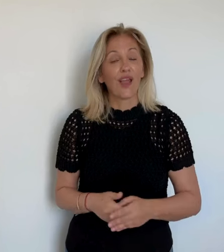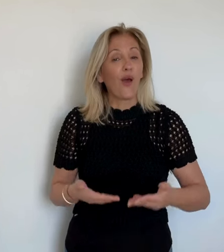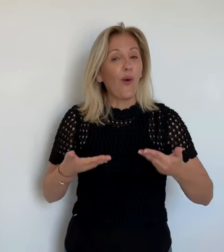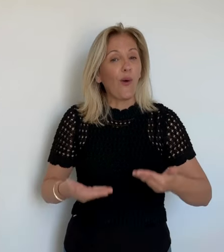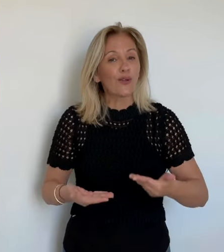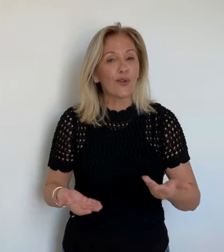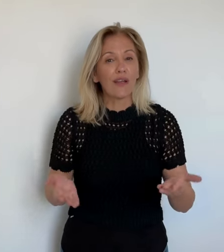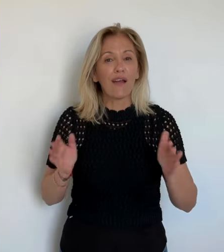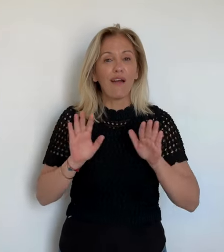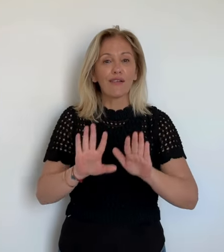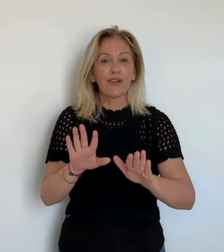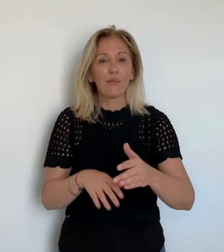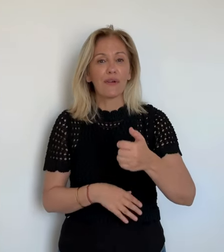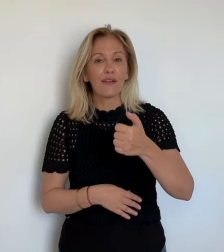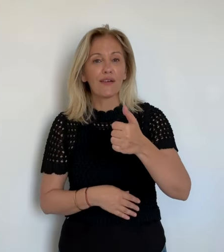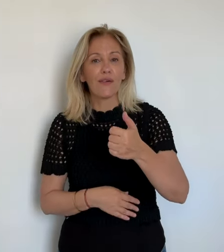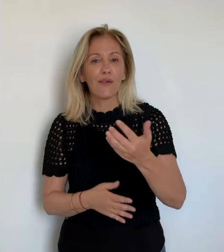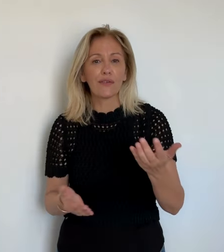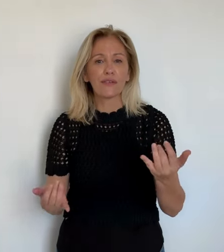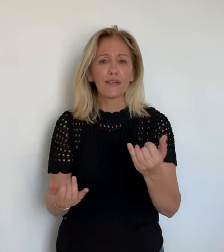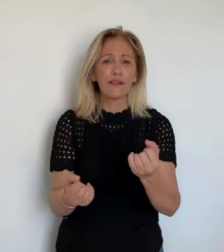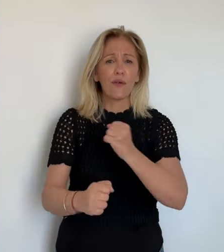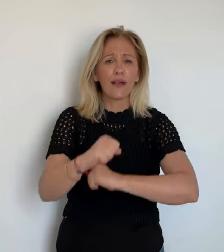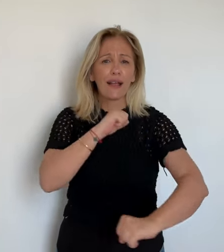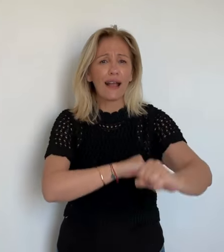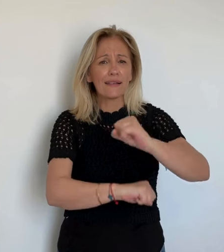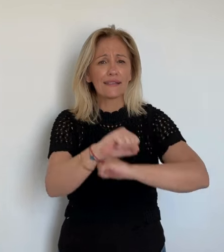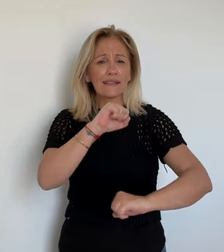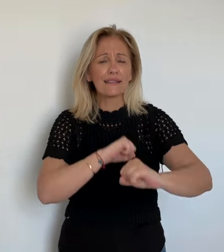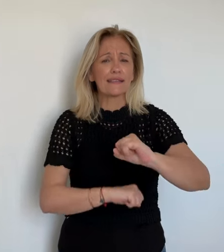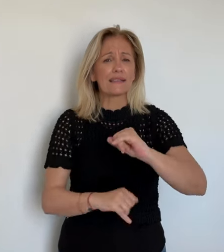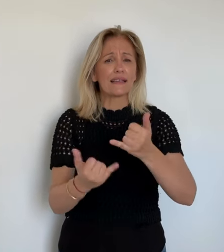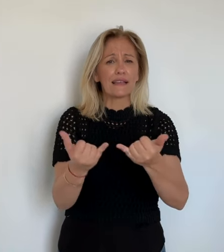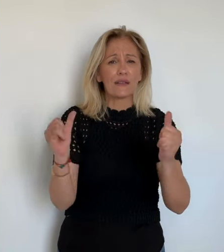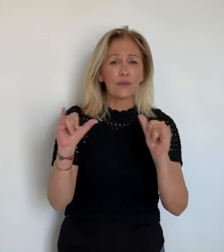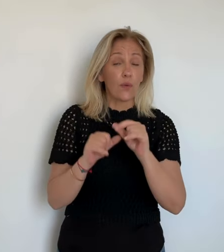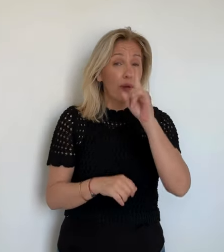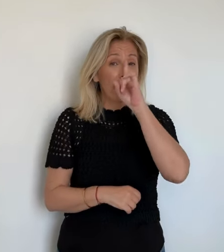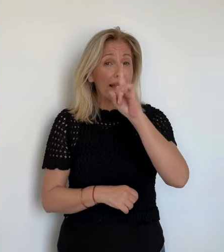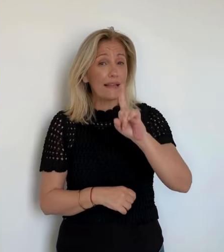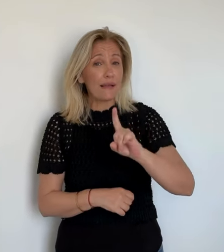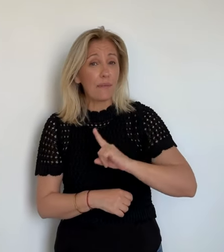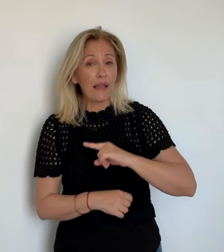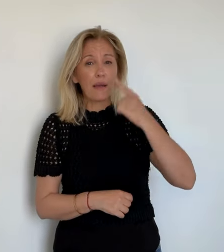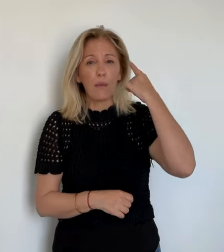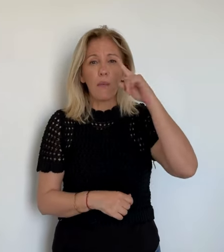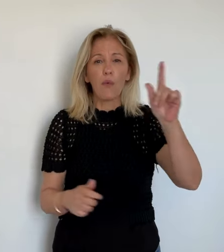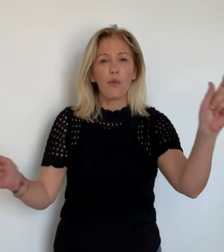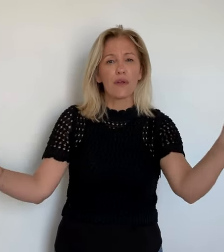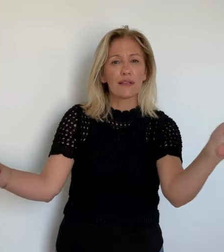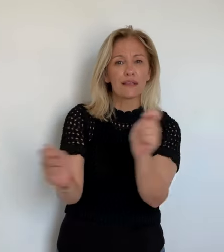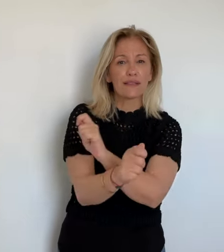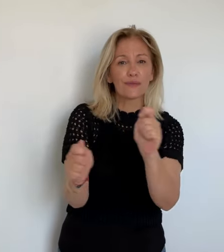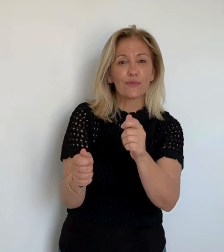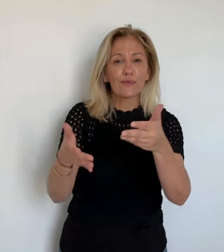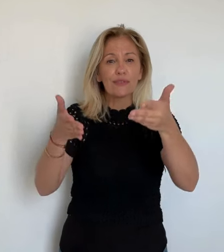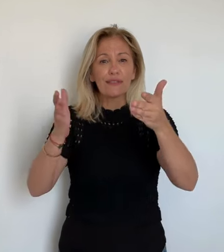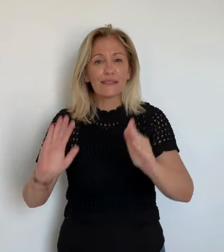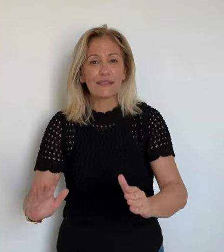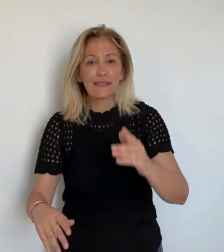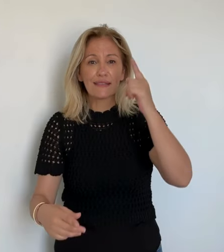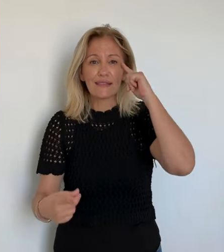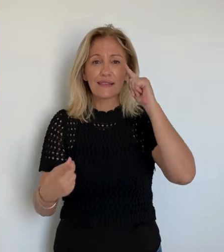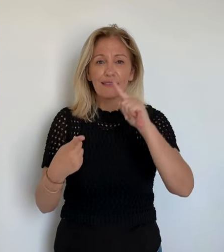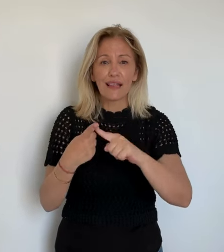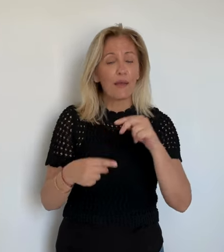En politique, une session express de l'Assemblée de Corse aujourd'hui. Un hémicycle clairsemé du fait de la campagne électorale bien sûr et des échanges